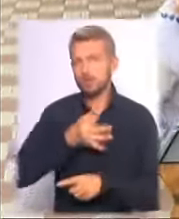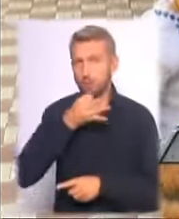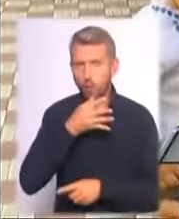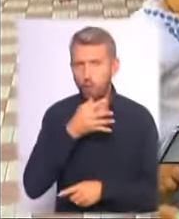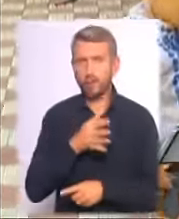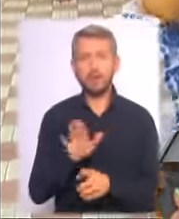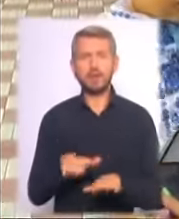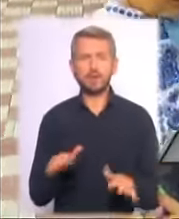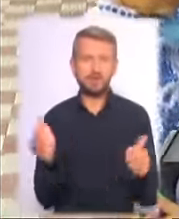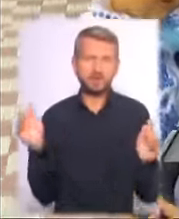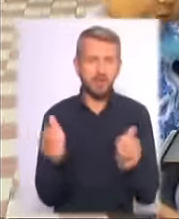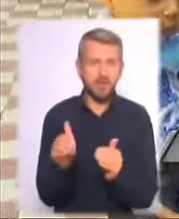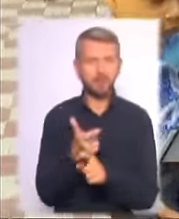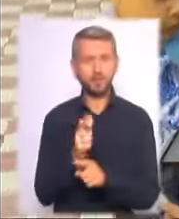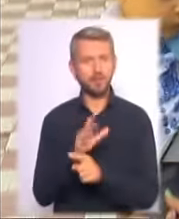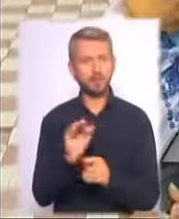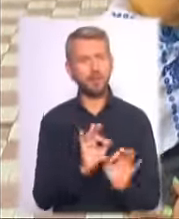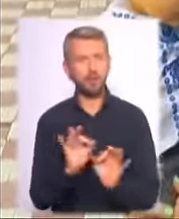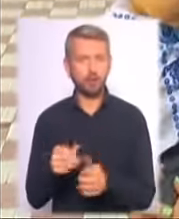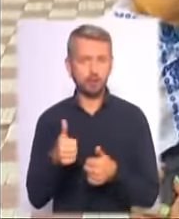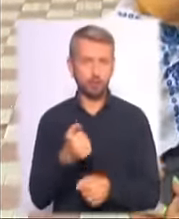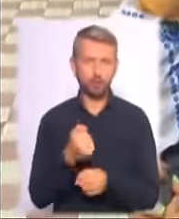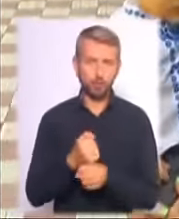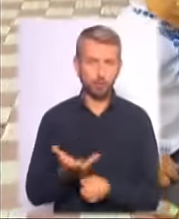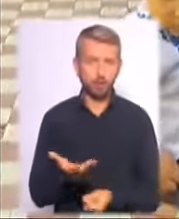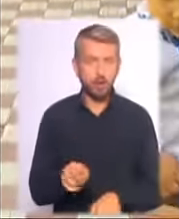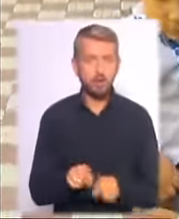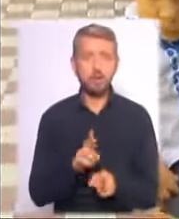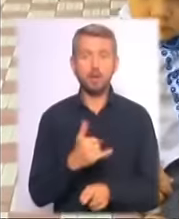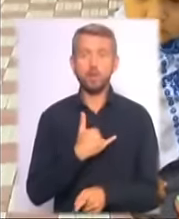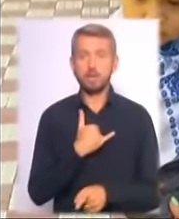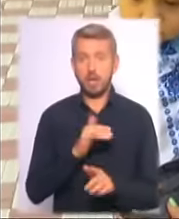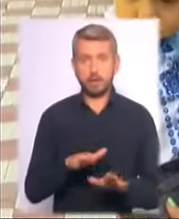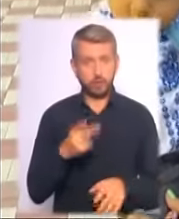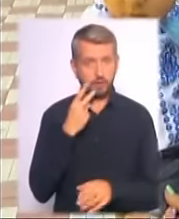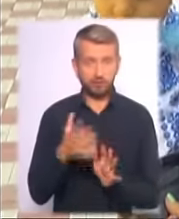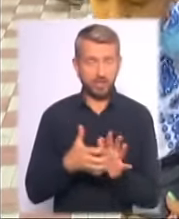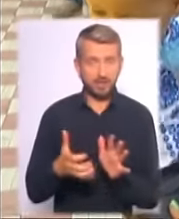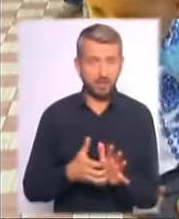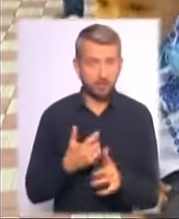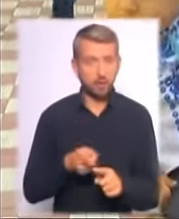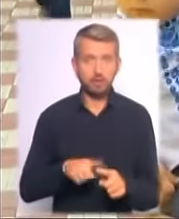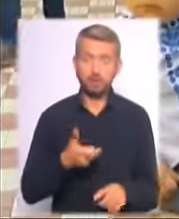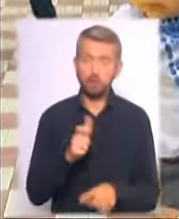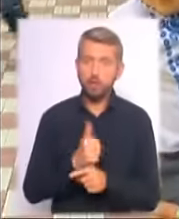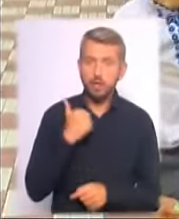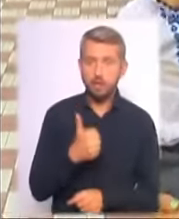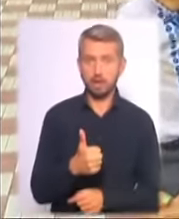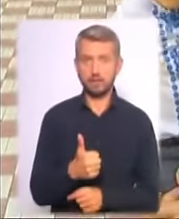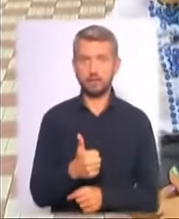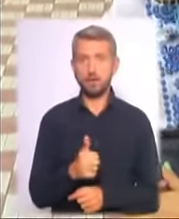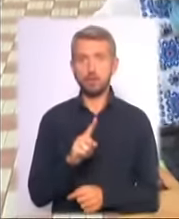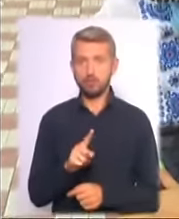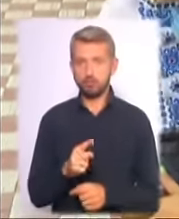маленький, невеличкий, дуже все акуратно, гарно зроблено. Так як в нас садочків завжди не вистачає, то це дуже класно, що відкрили новий